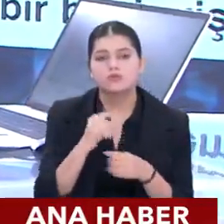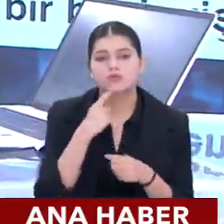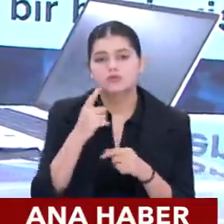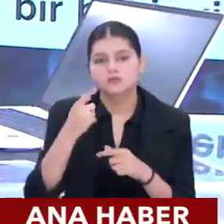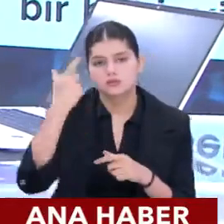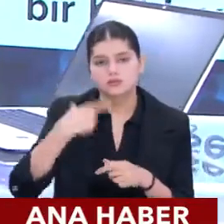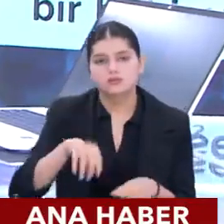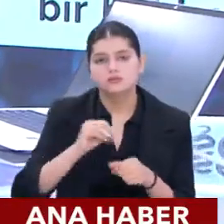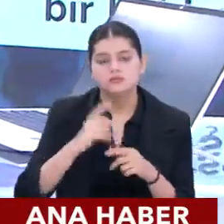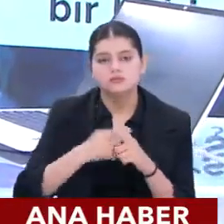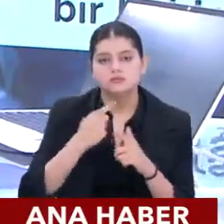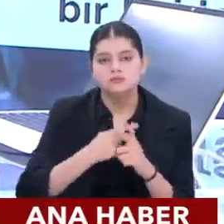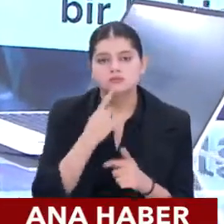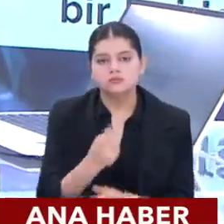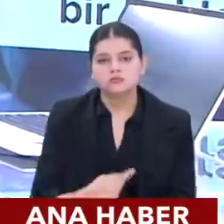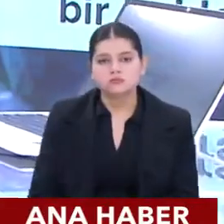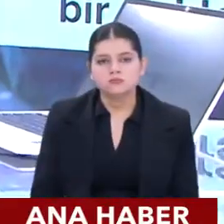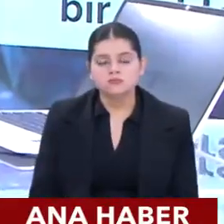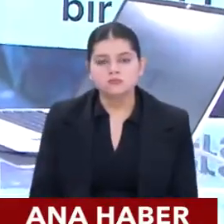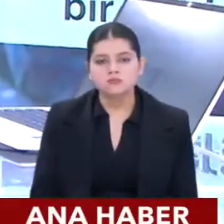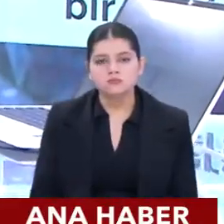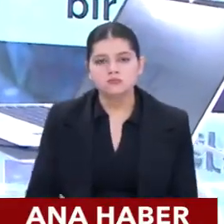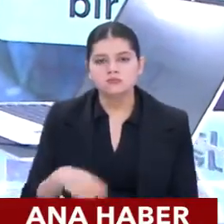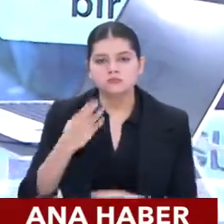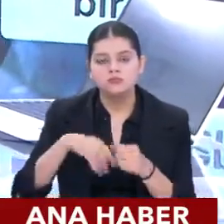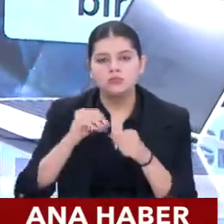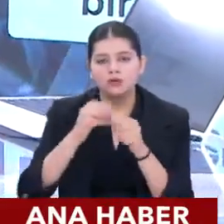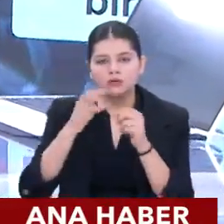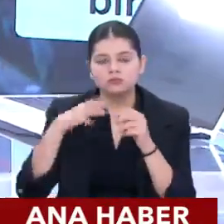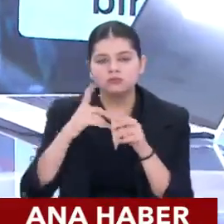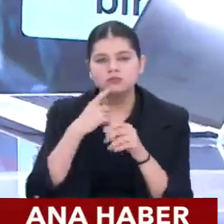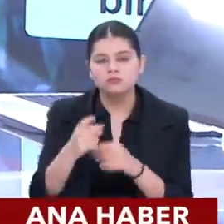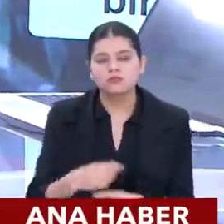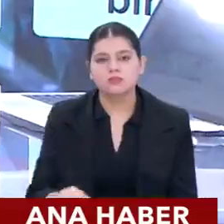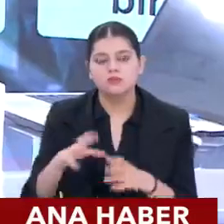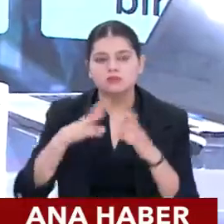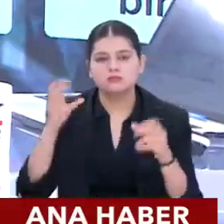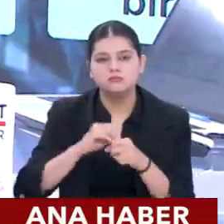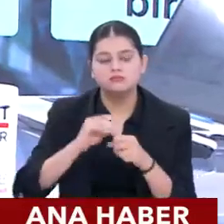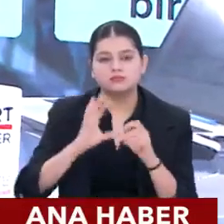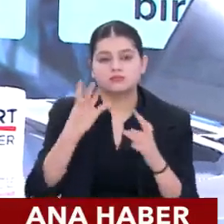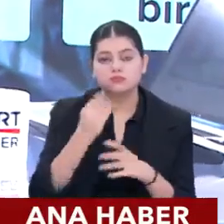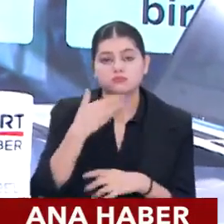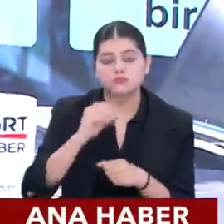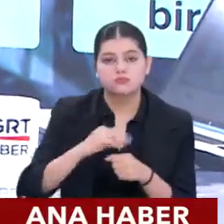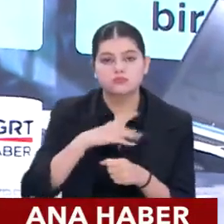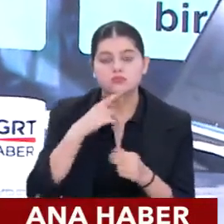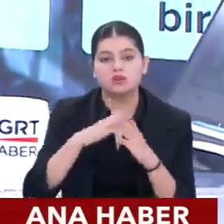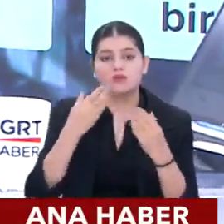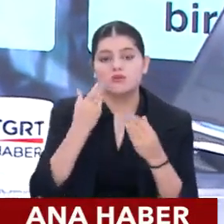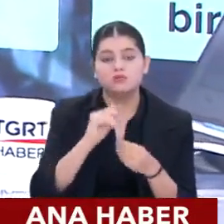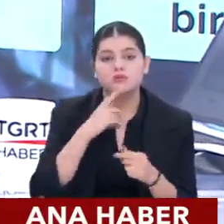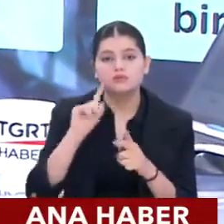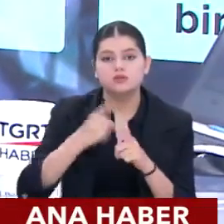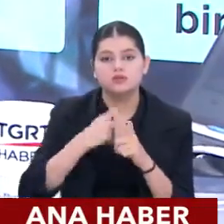olmayan kişinin, kiracının dolayısıyla, hepsi öyle değil tabii ama en azından büyük çoğunluğunun öyle olduğunu biliyoruz. Hiç evi